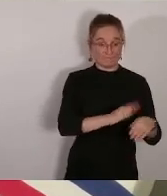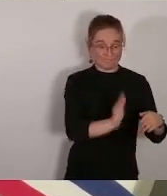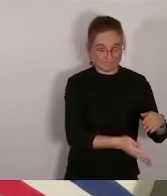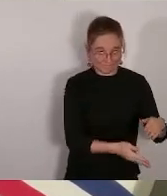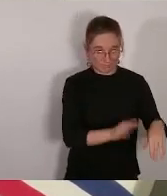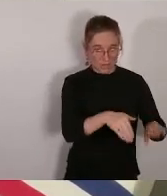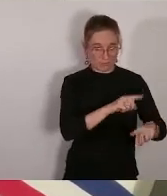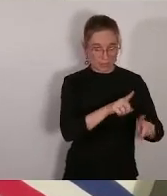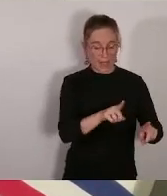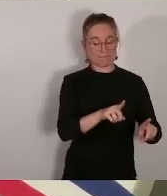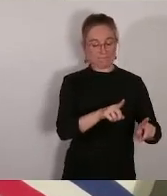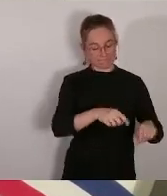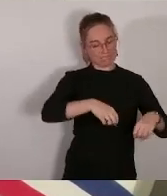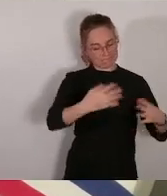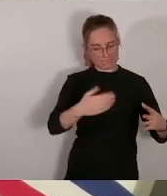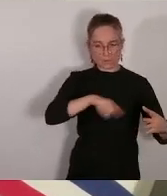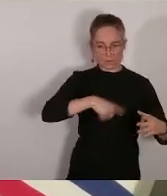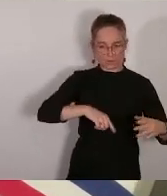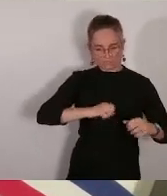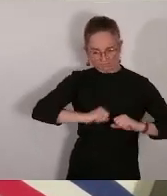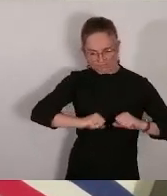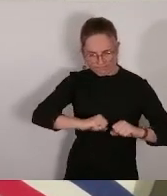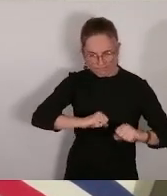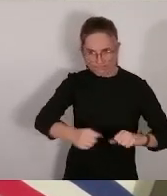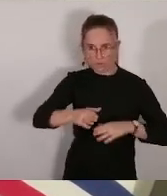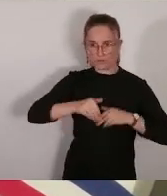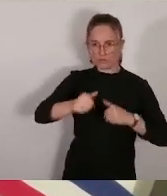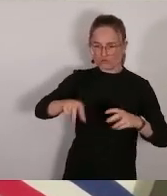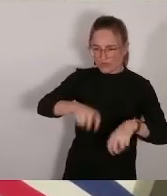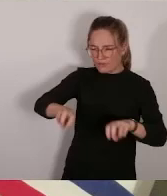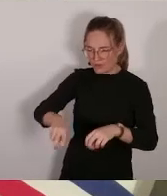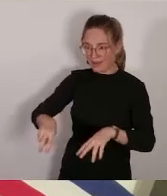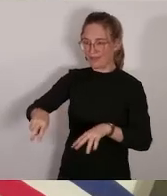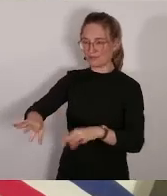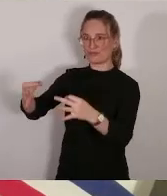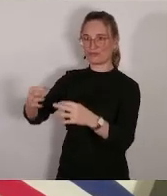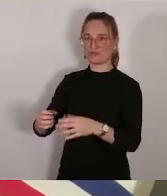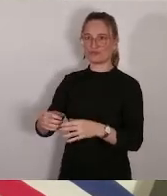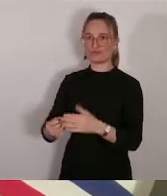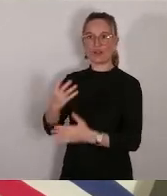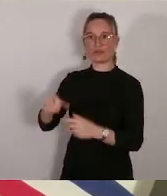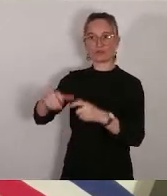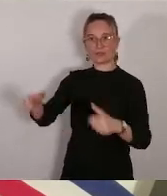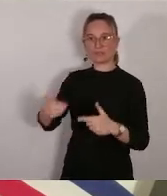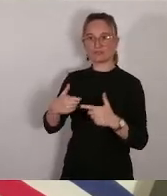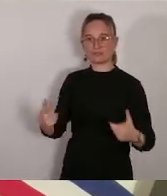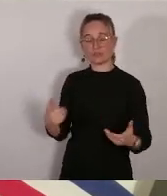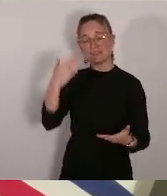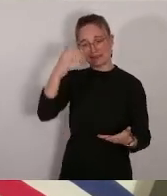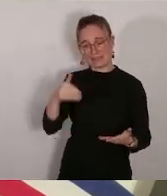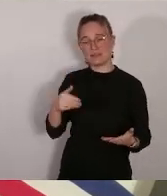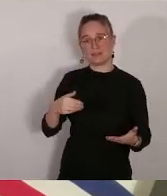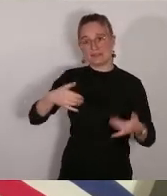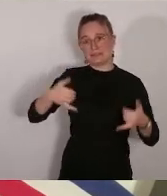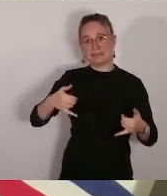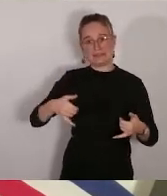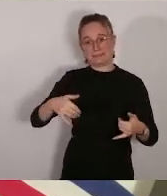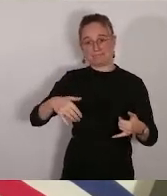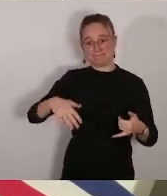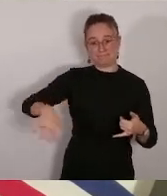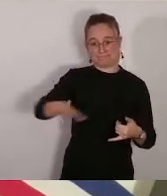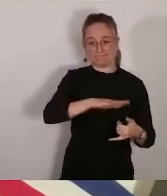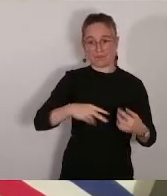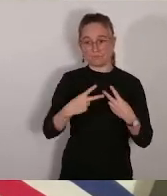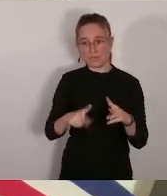sur ce type de dossier on sait à quel point construire une école en environnement urbain c'est tout un défi et